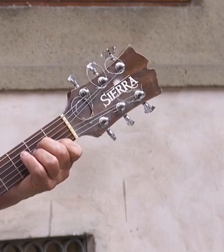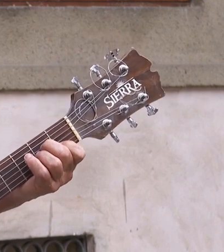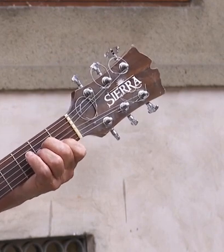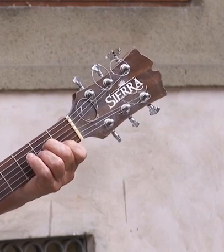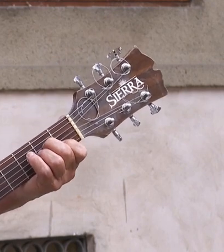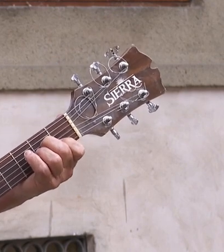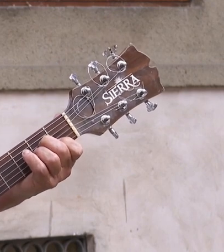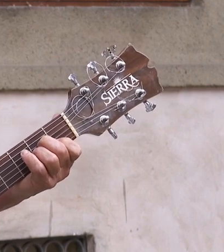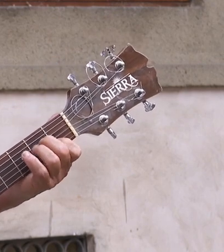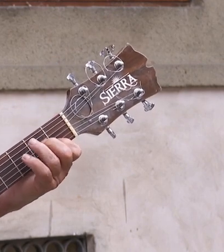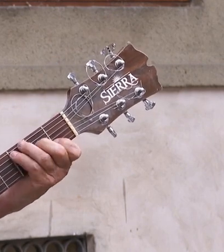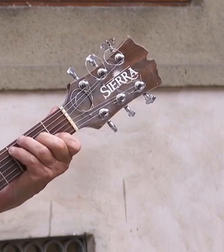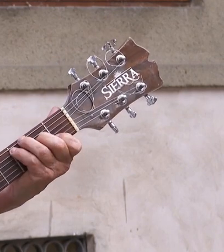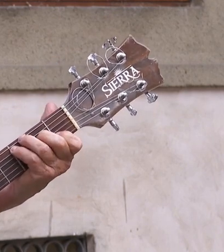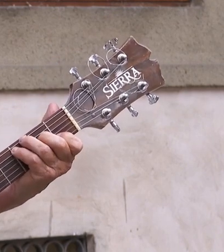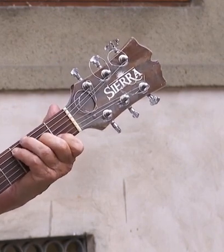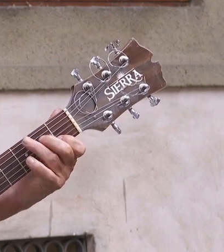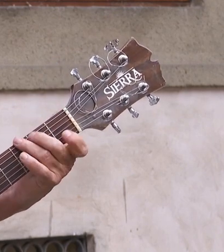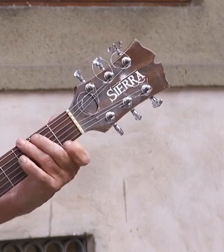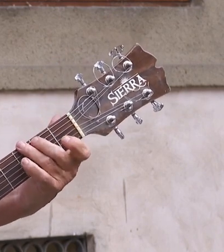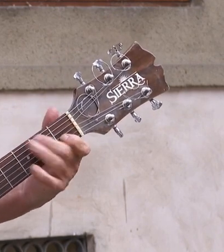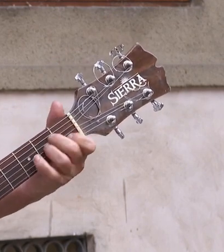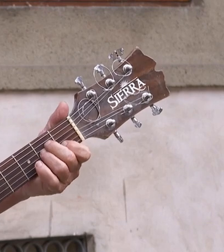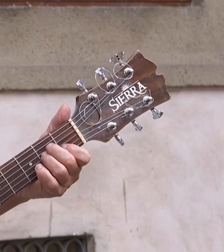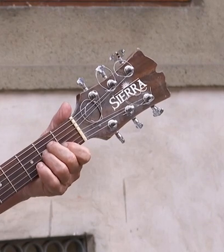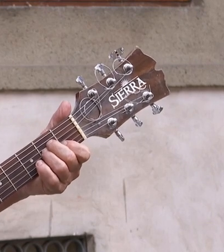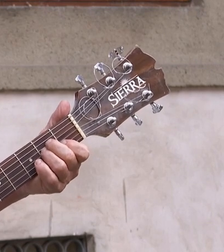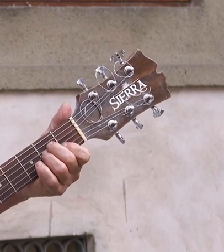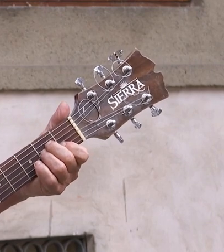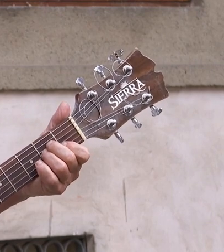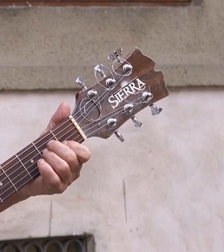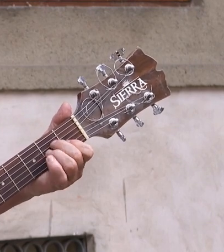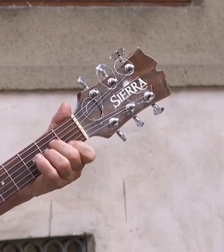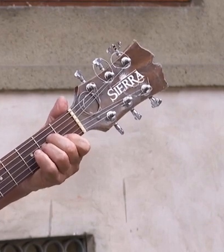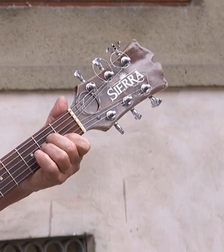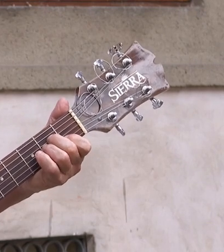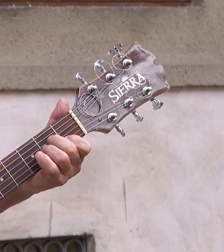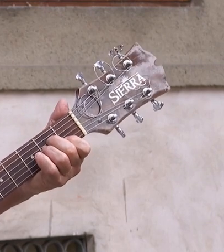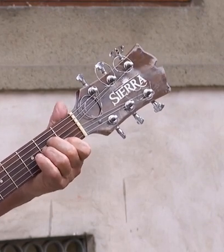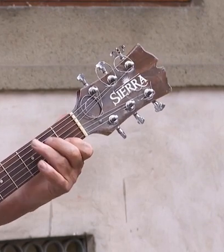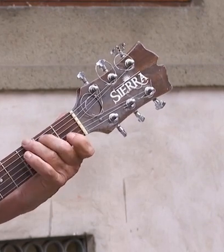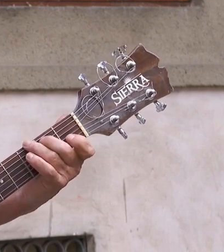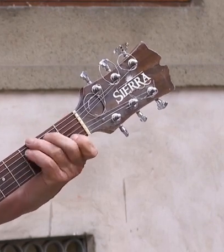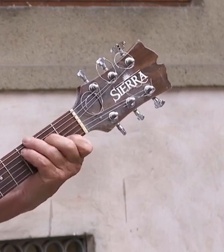Praho zbytá moc jí zby, ať překřičíš luk vlastní měmoty,